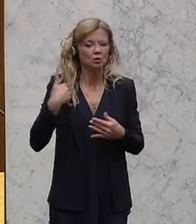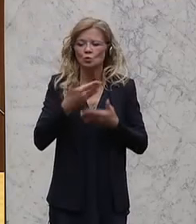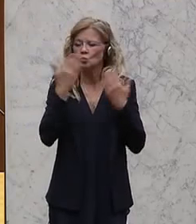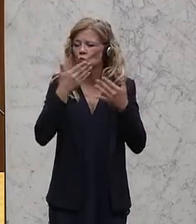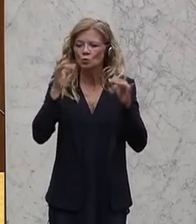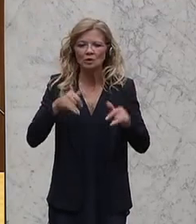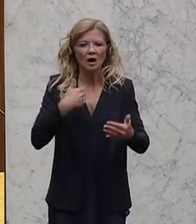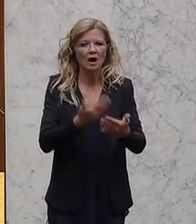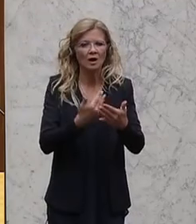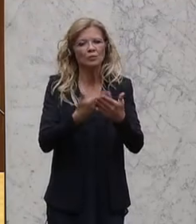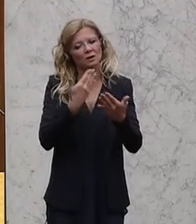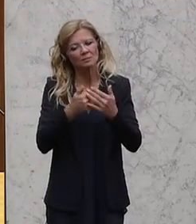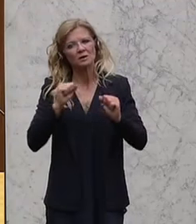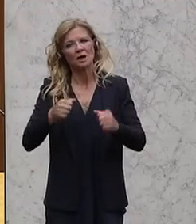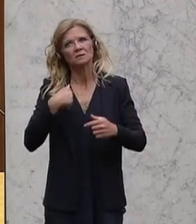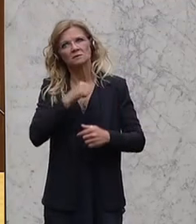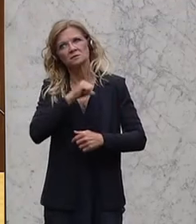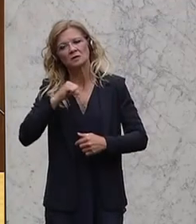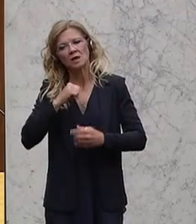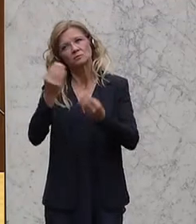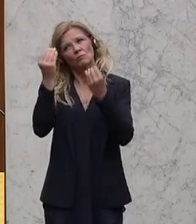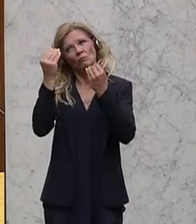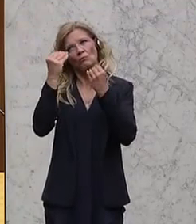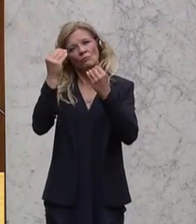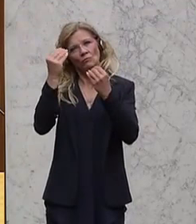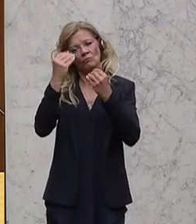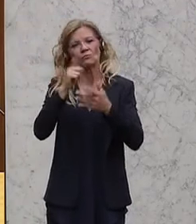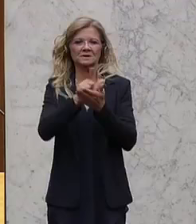sich in zeitgeschichtlicher Hinsicht zu schulen.